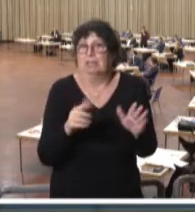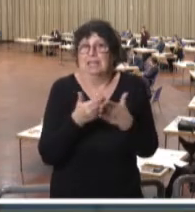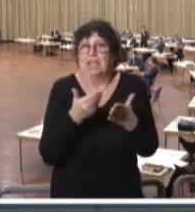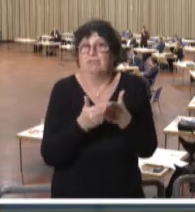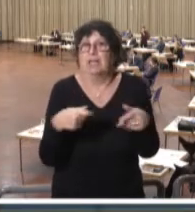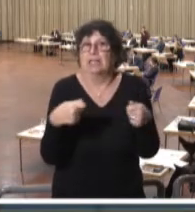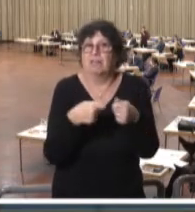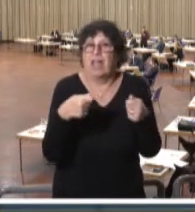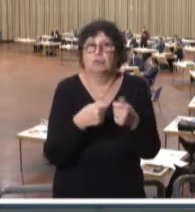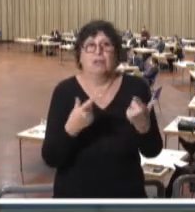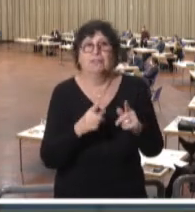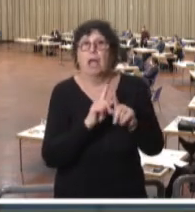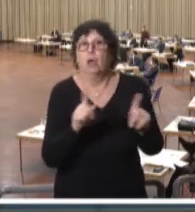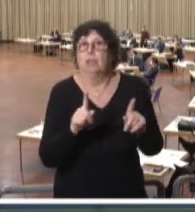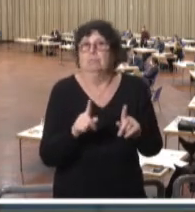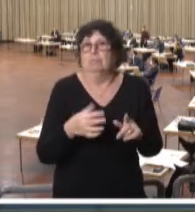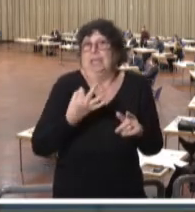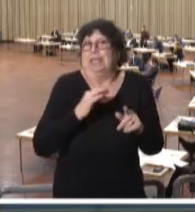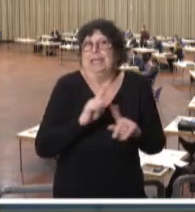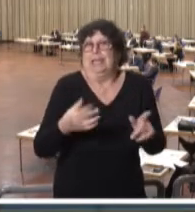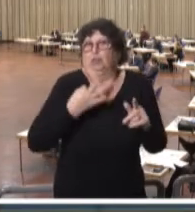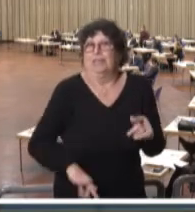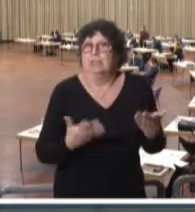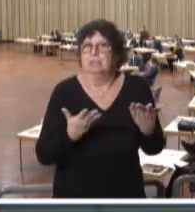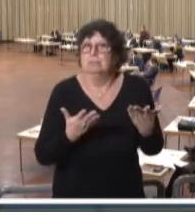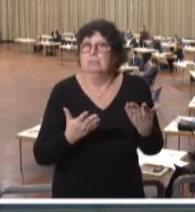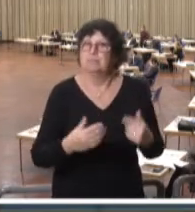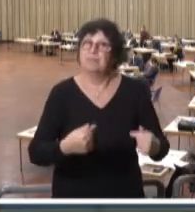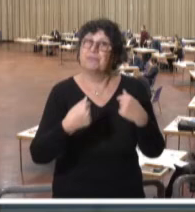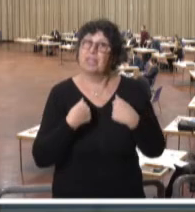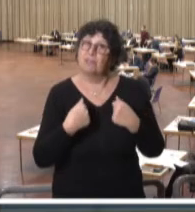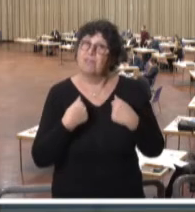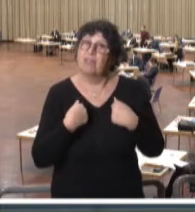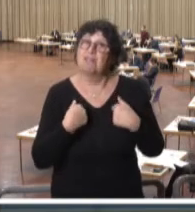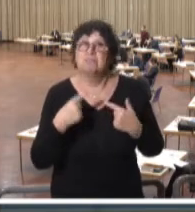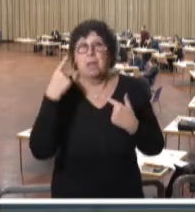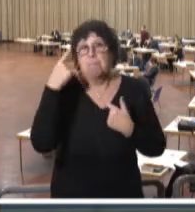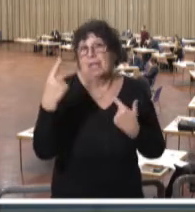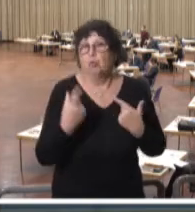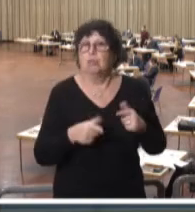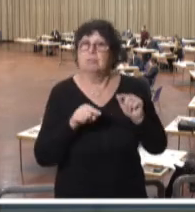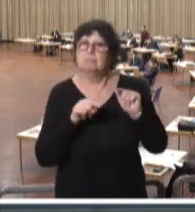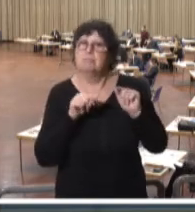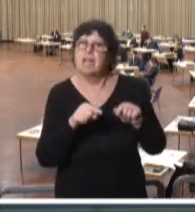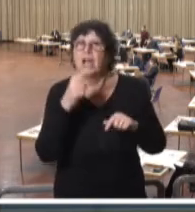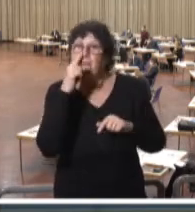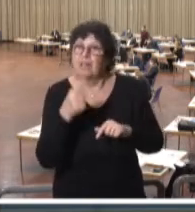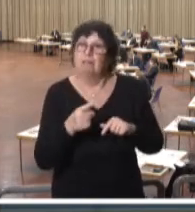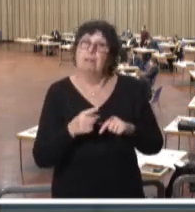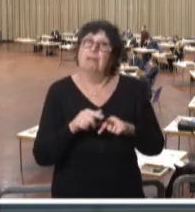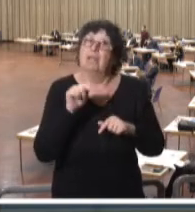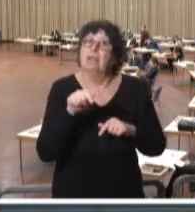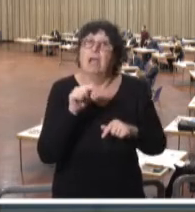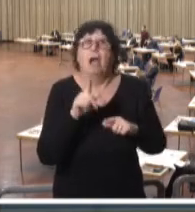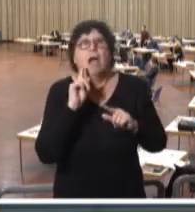Gewerkschaften und nicht nur die Gewerkschaften unzufrieden. Wir sind der Ansicht, dass man, wenn man einen, es wurde